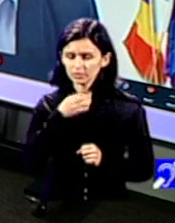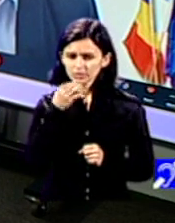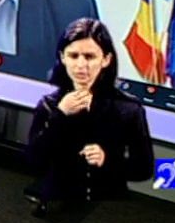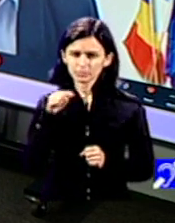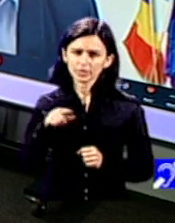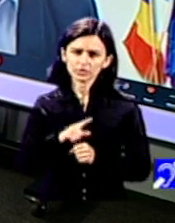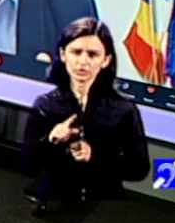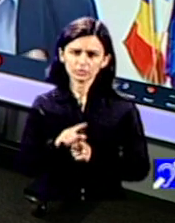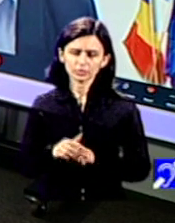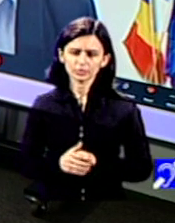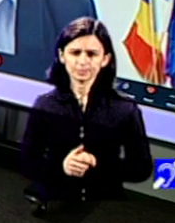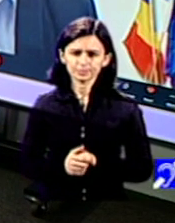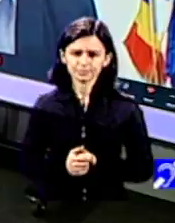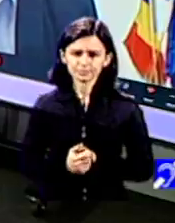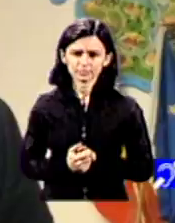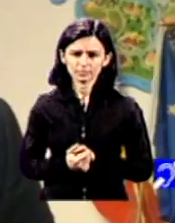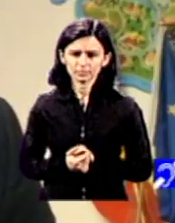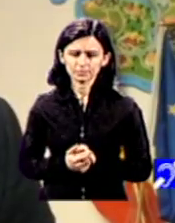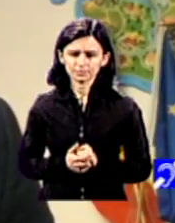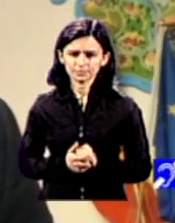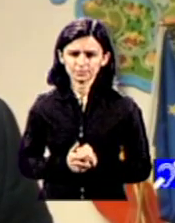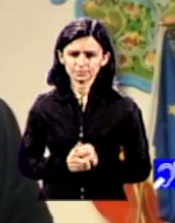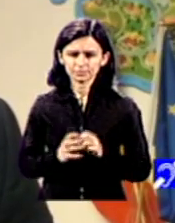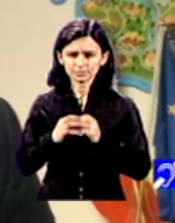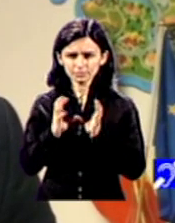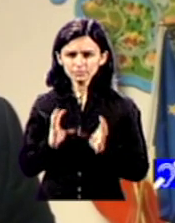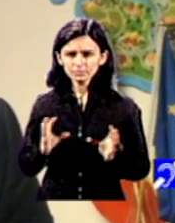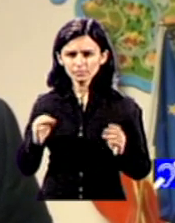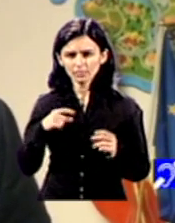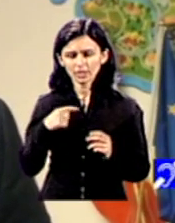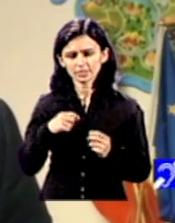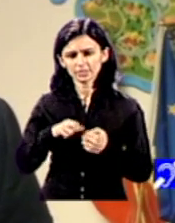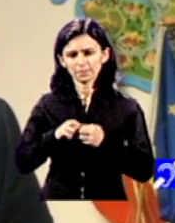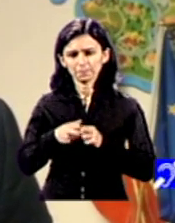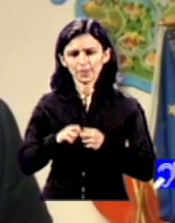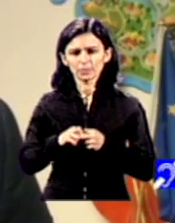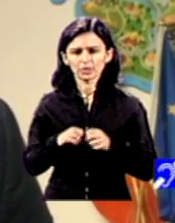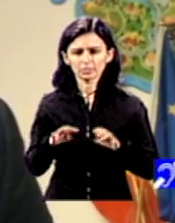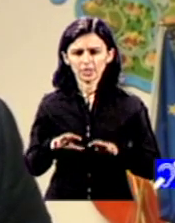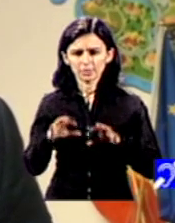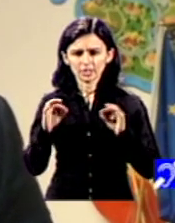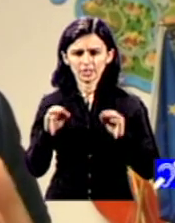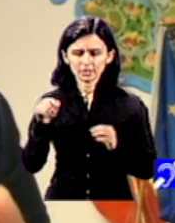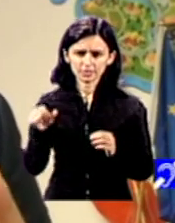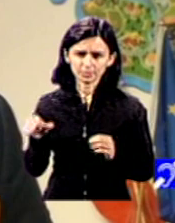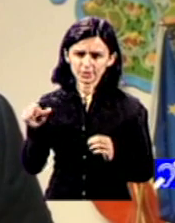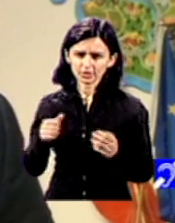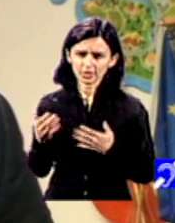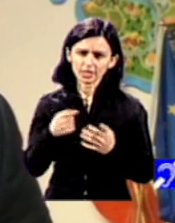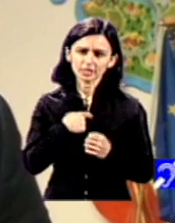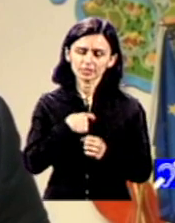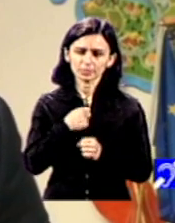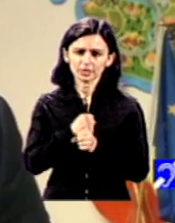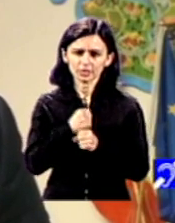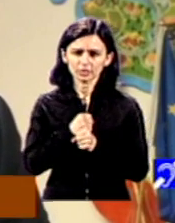În România există aș întrezi să spun o mare problemă de a găsi persoane care să poată lucra